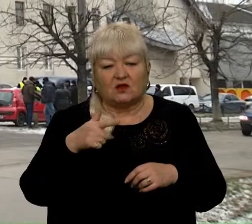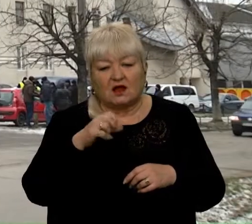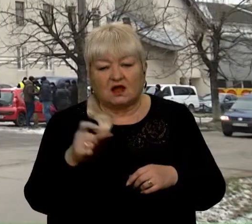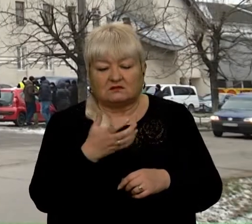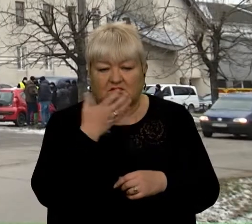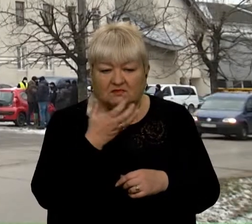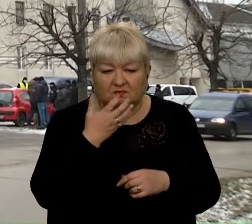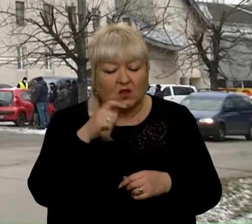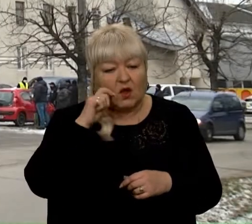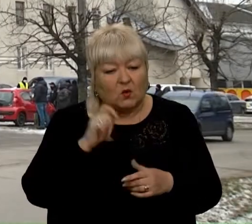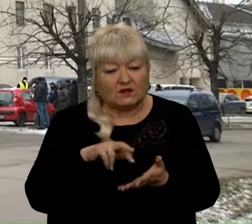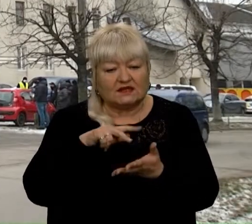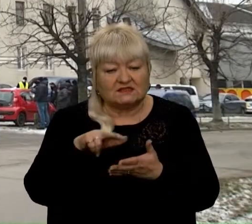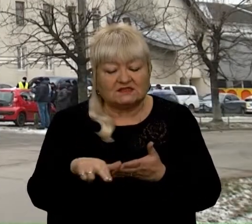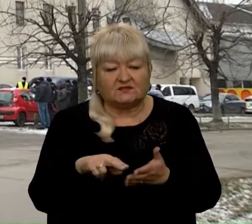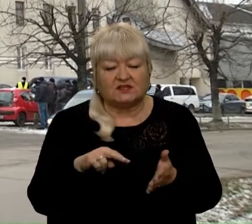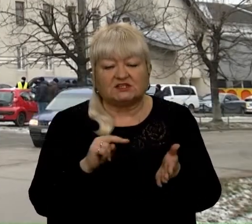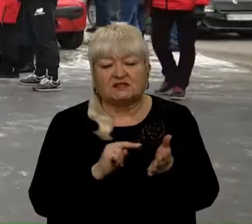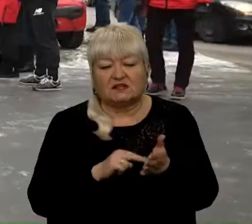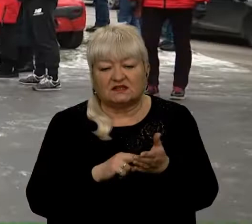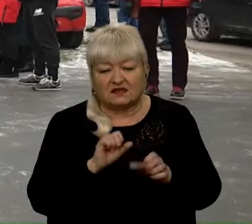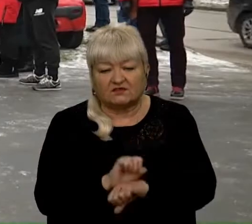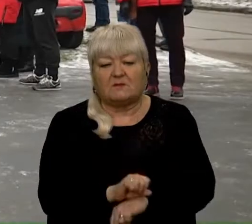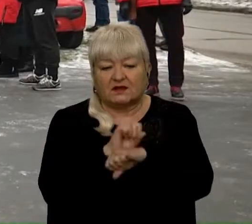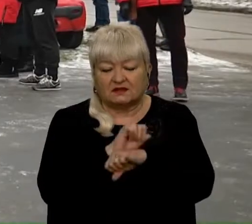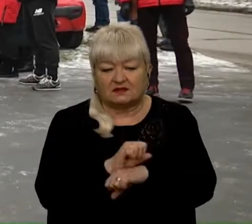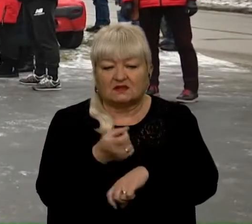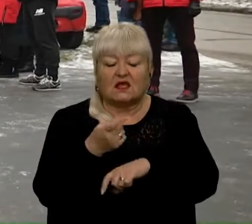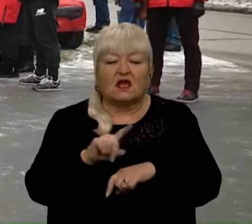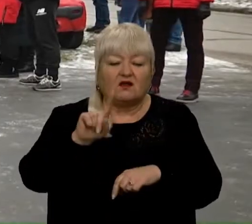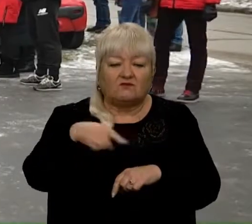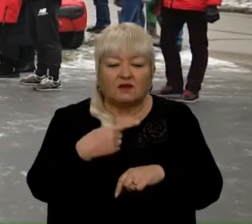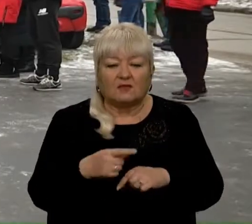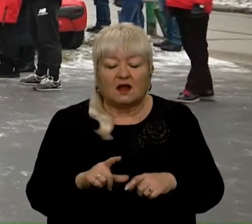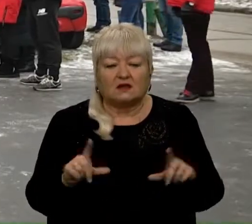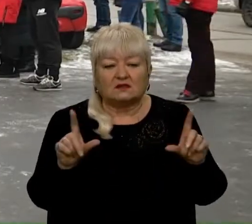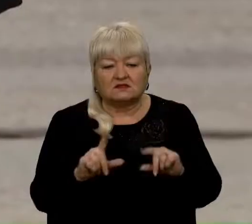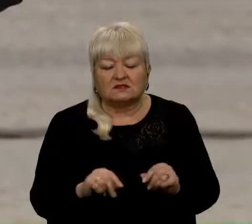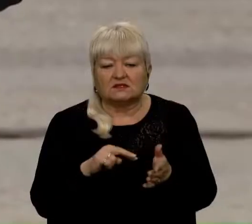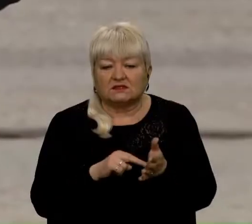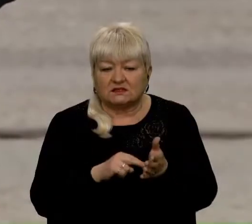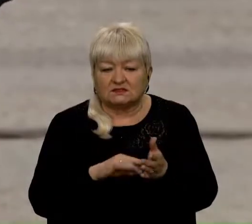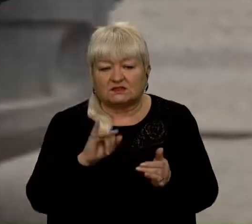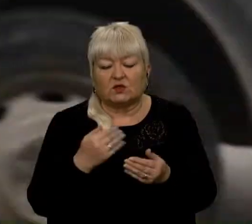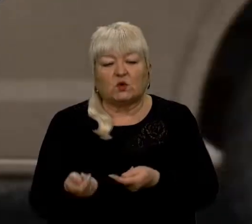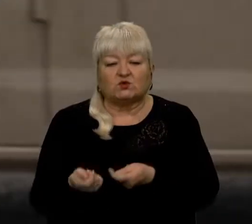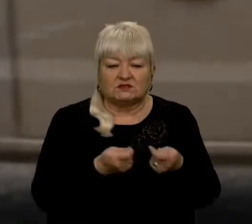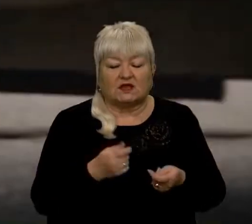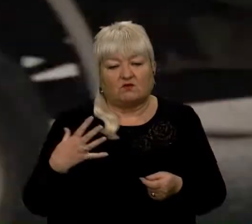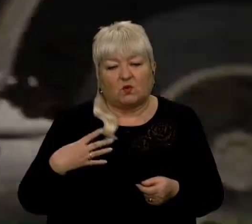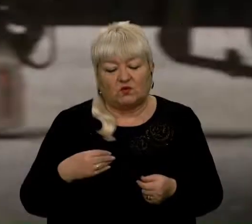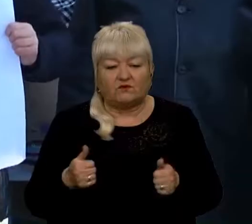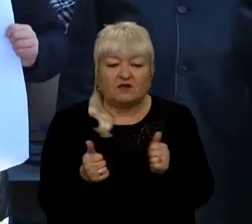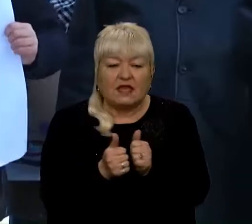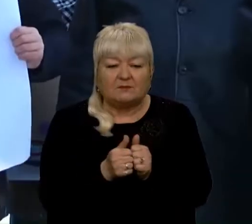Українці вийшли на тарифні протести. Вимагали знизити ціни на блакитне паливо та його доставку і у Львові. І біля